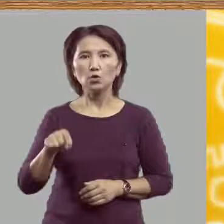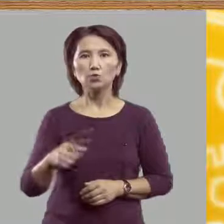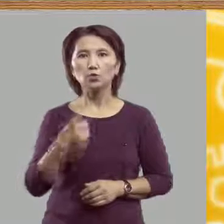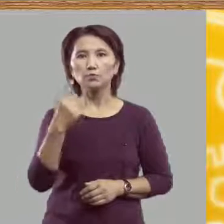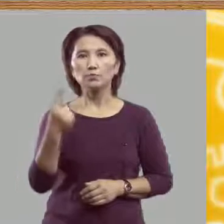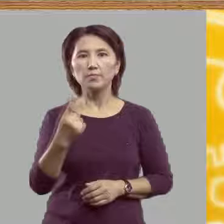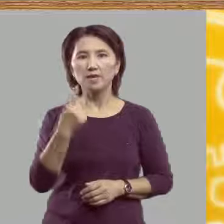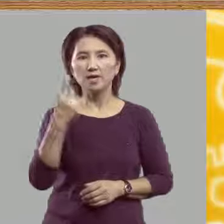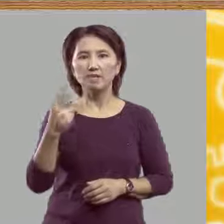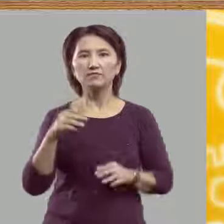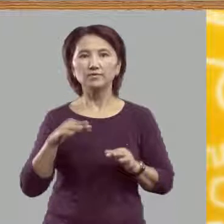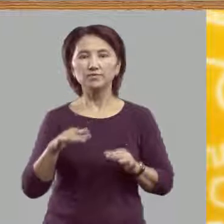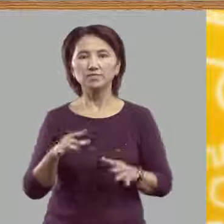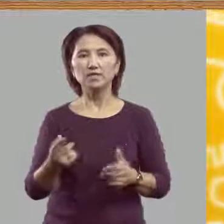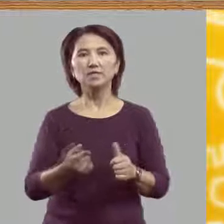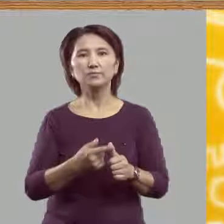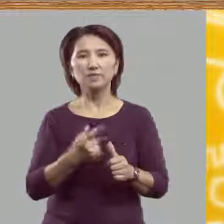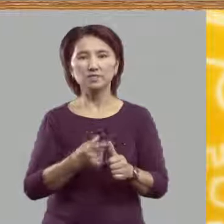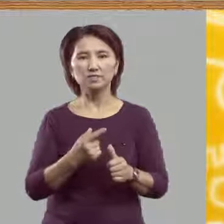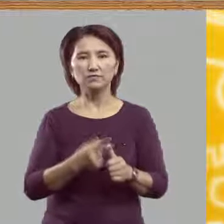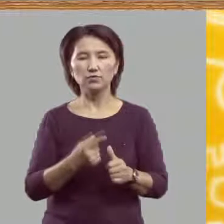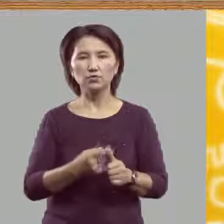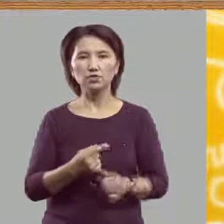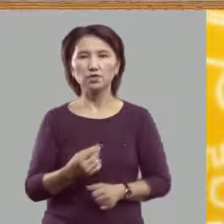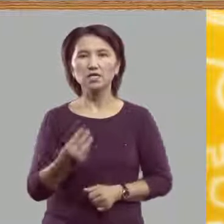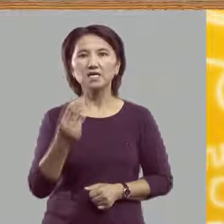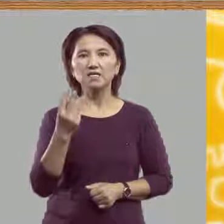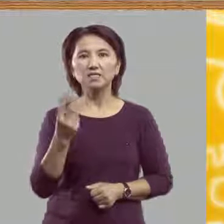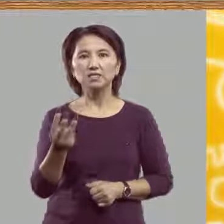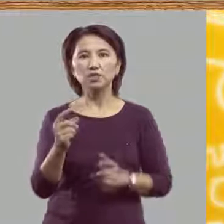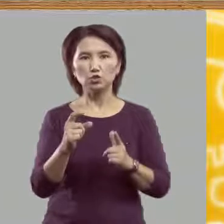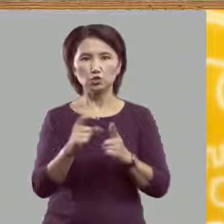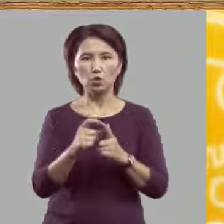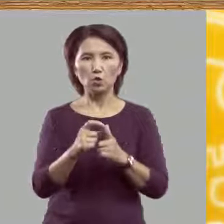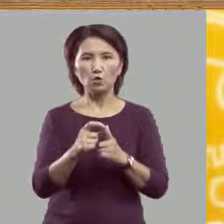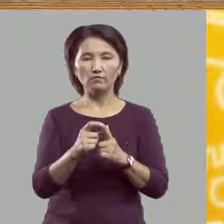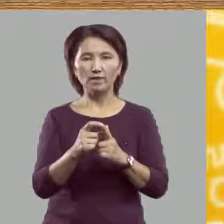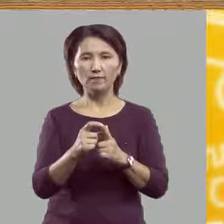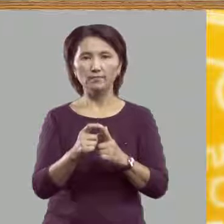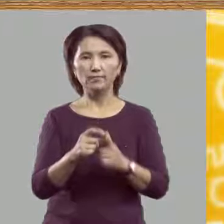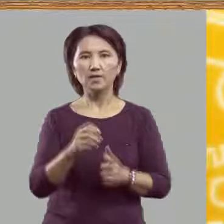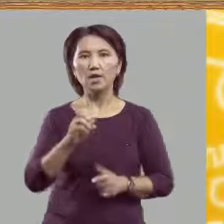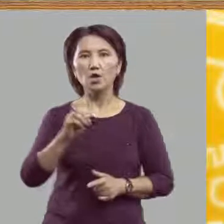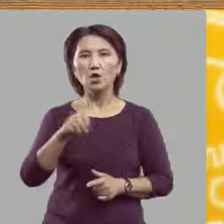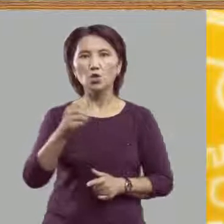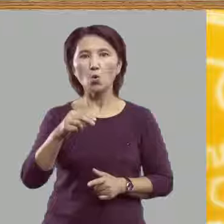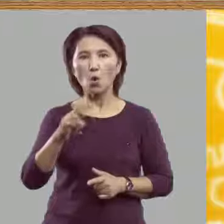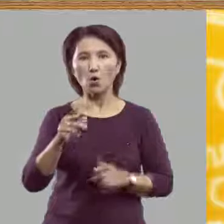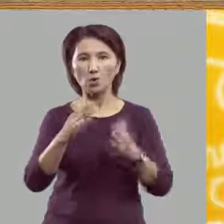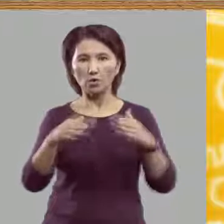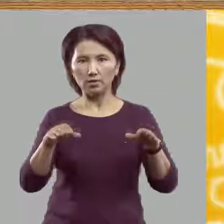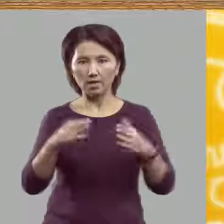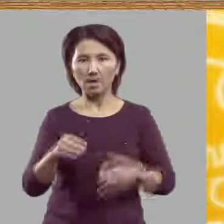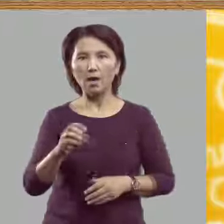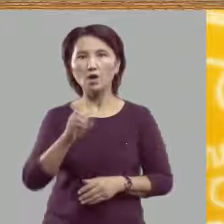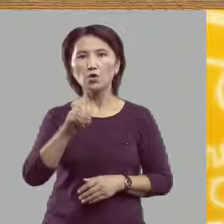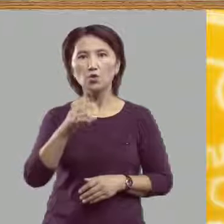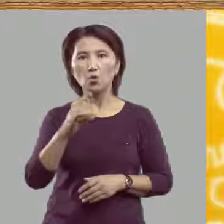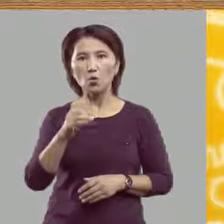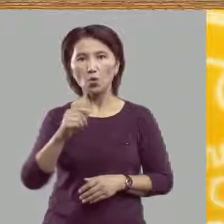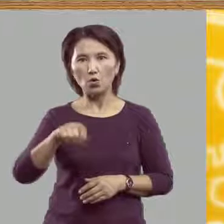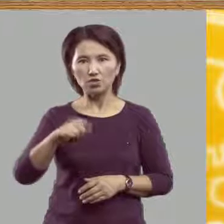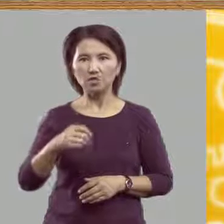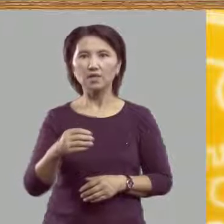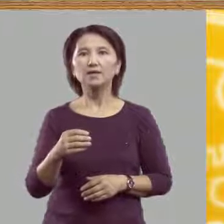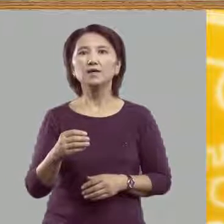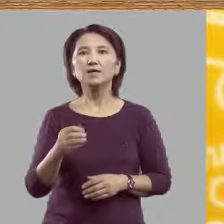первым делом назовёшь три слова. Ёлка, Ёрш и